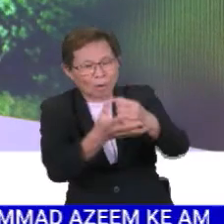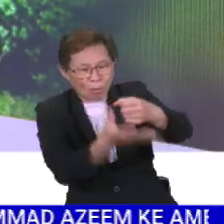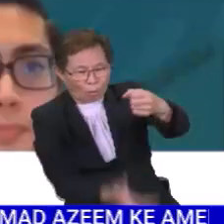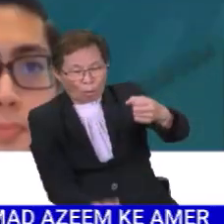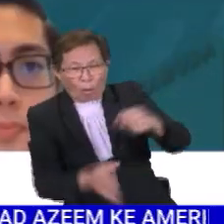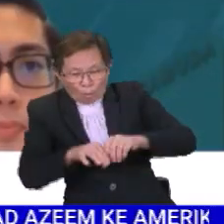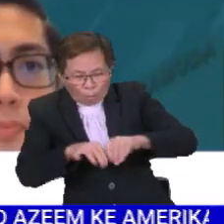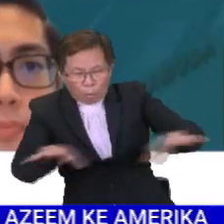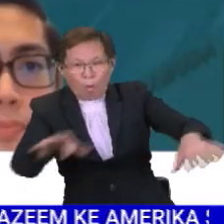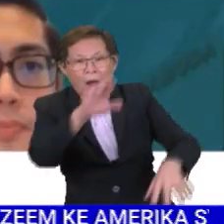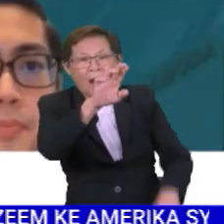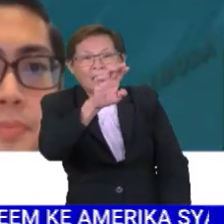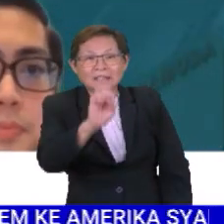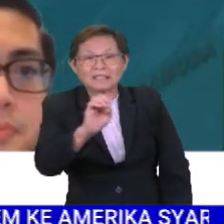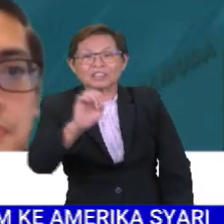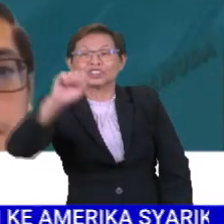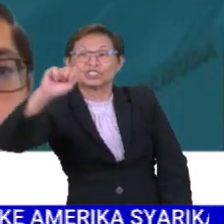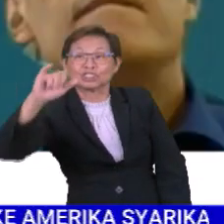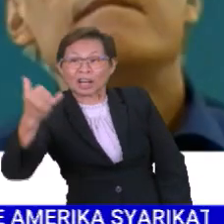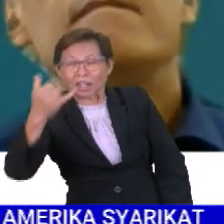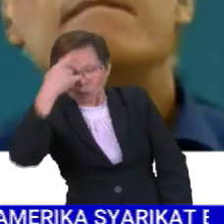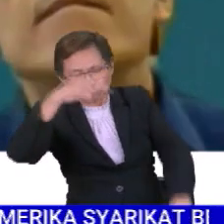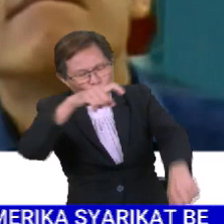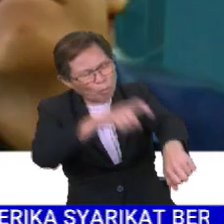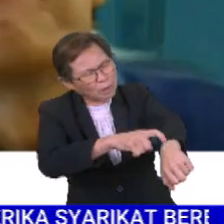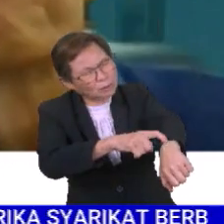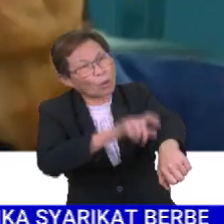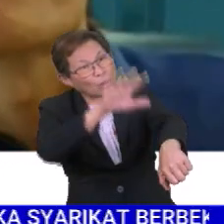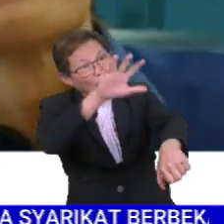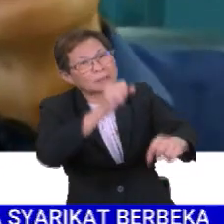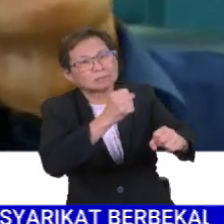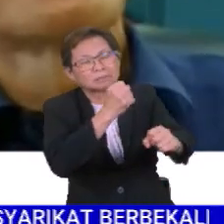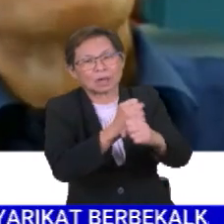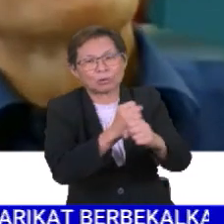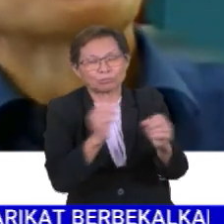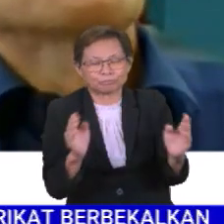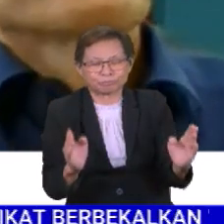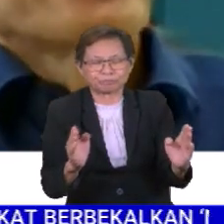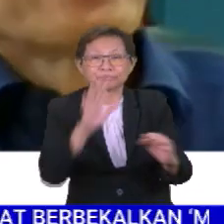untuk pengembangan RE syarikat untuk tempoh 5 tahun.